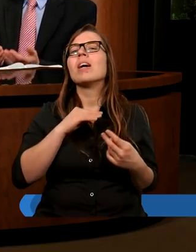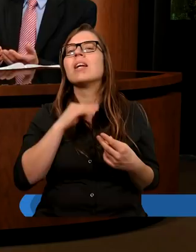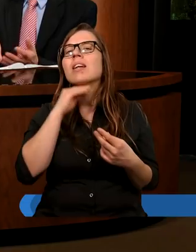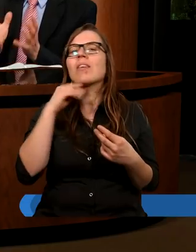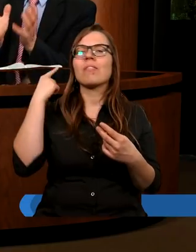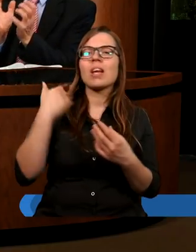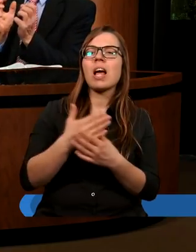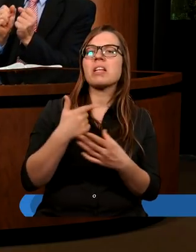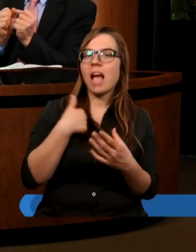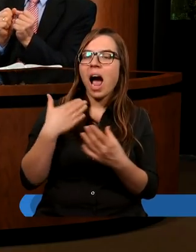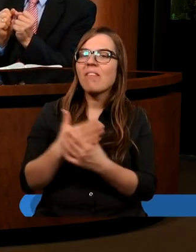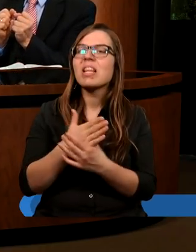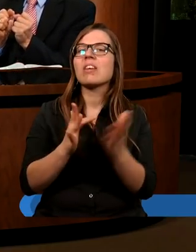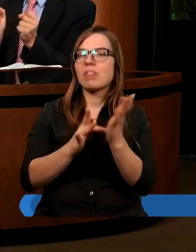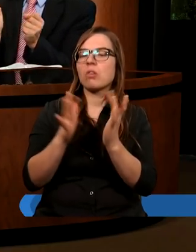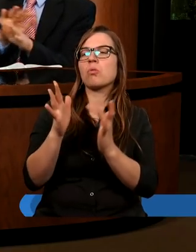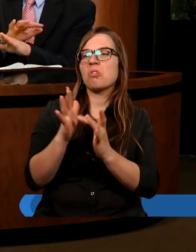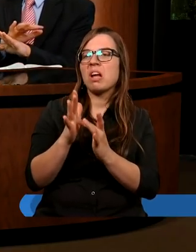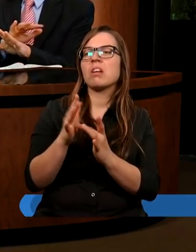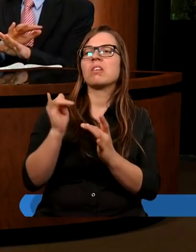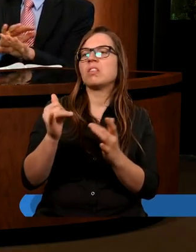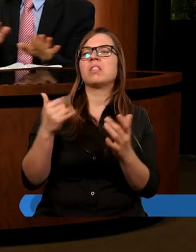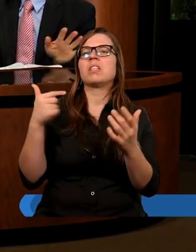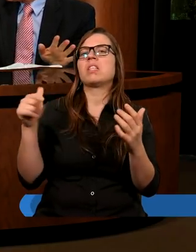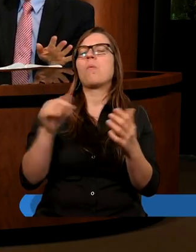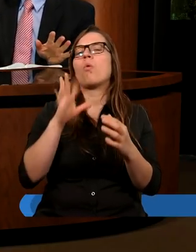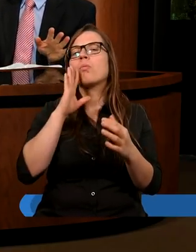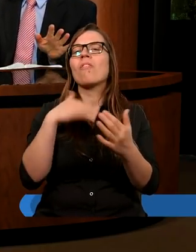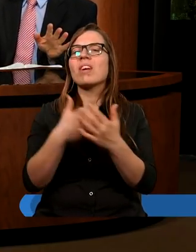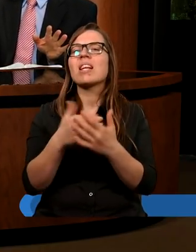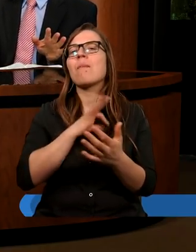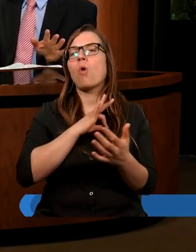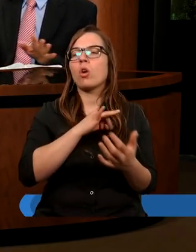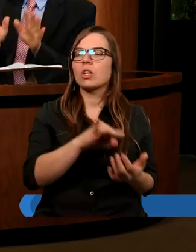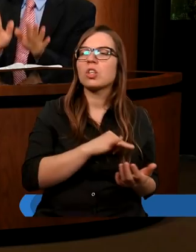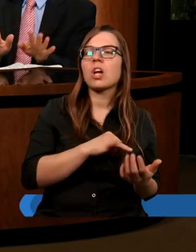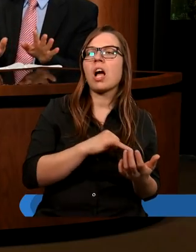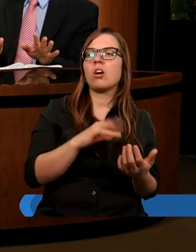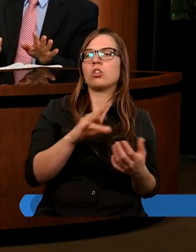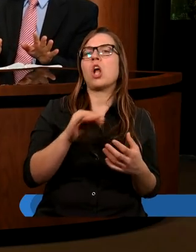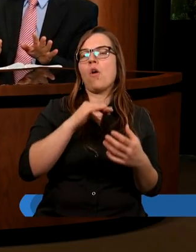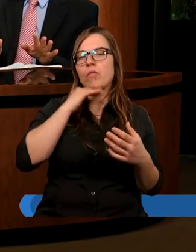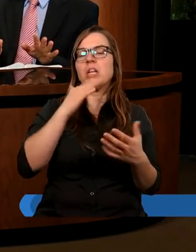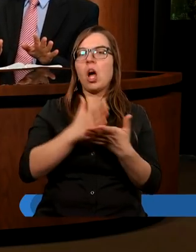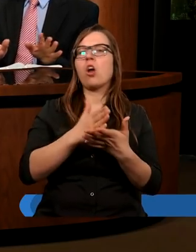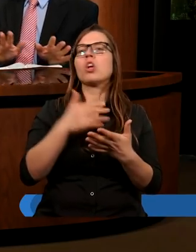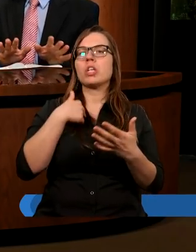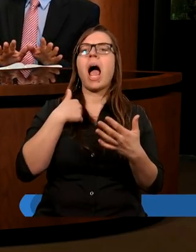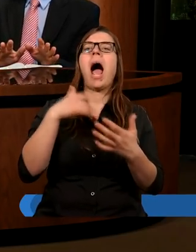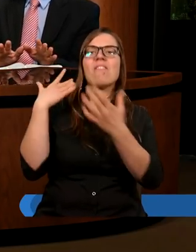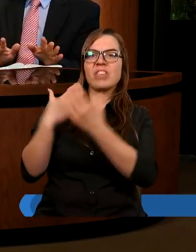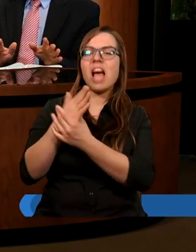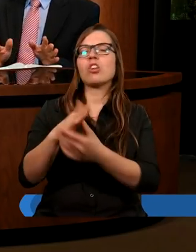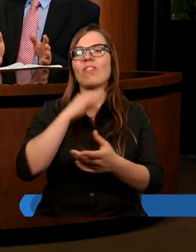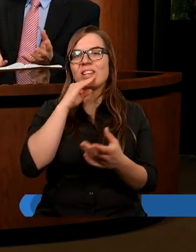wiarę. Ja wierzę w Pana Jezusa, a więc już nawet nie muszę wyznawać moich grzechów. Już dostaję odpuszczenie